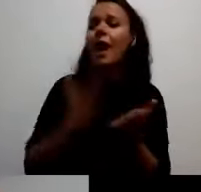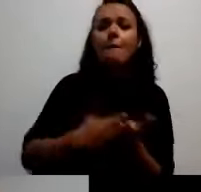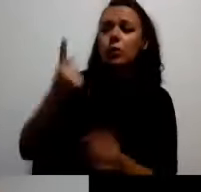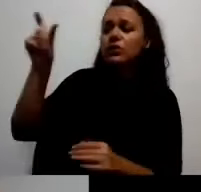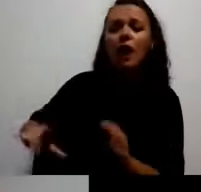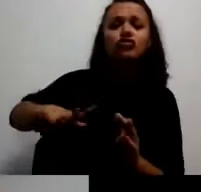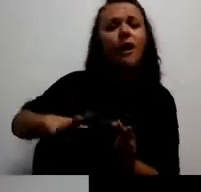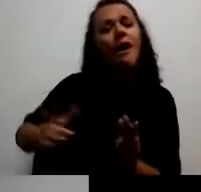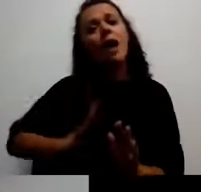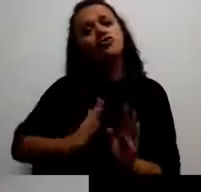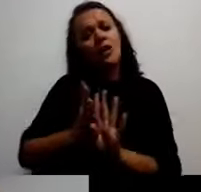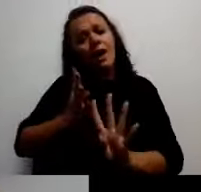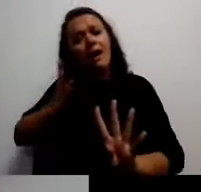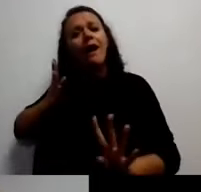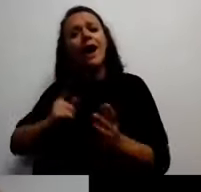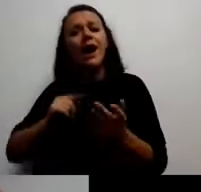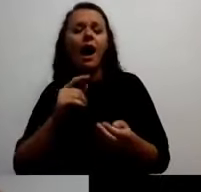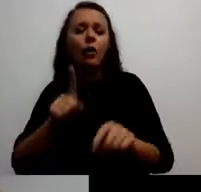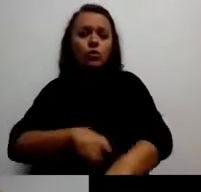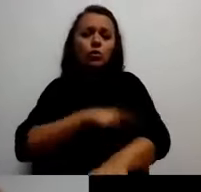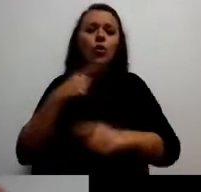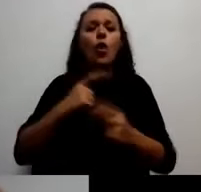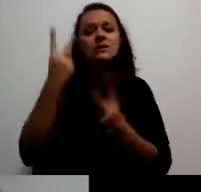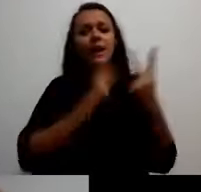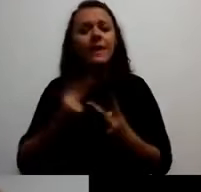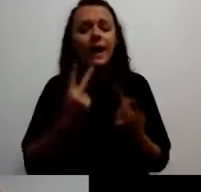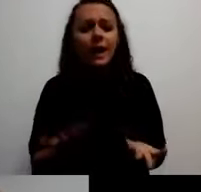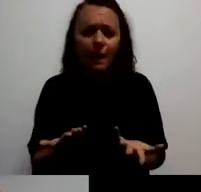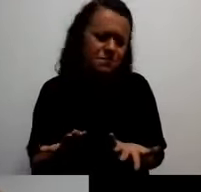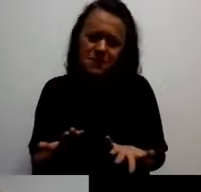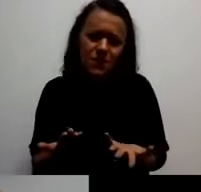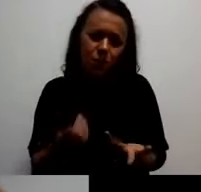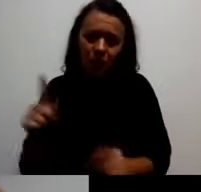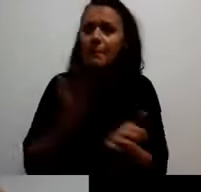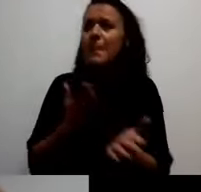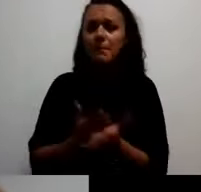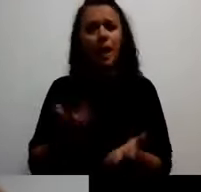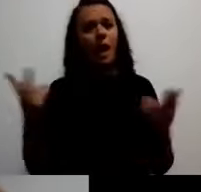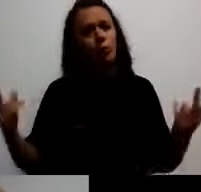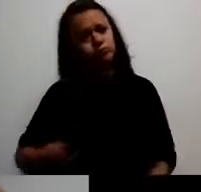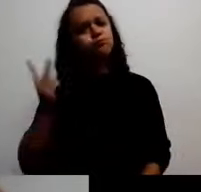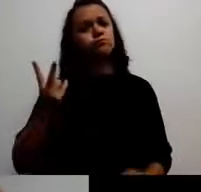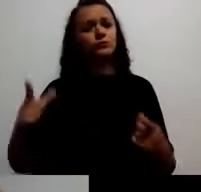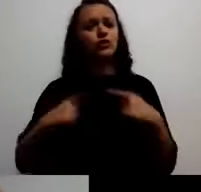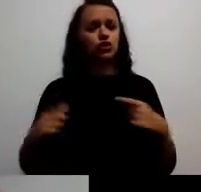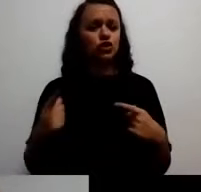čeka na dozvolu za terapiju da bi živjela život dostojen ljudskog mjeća.